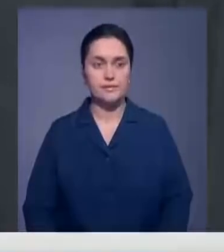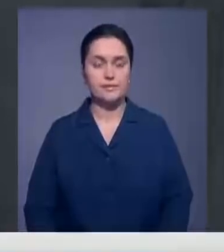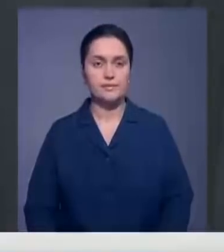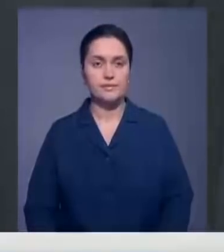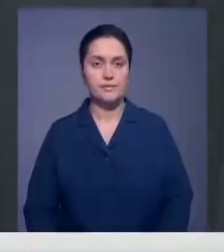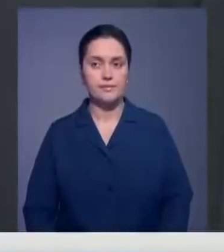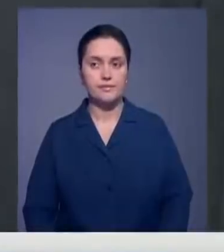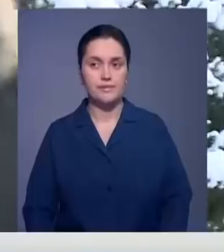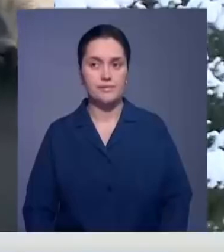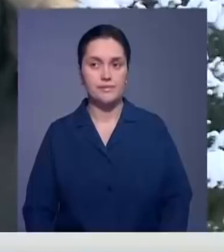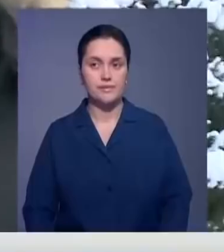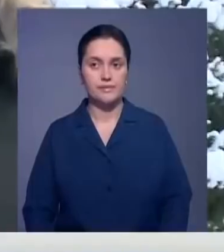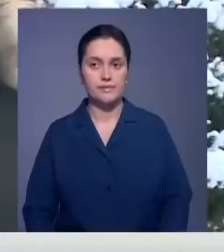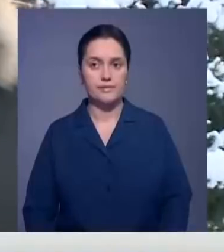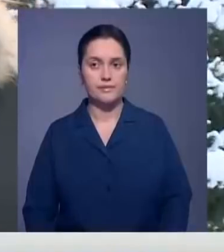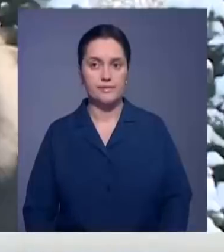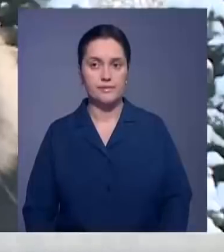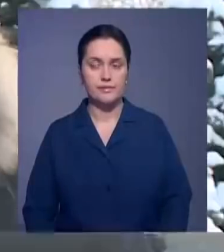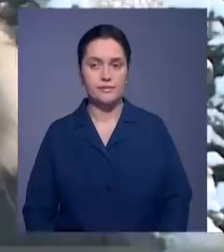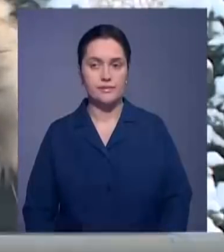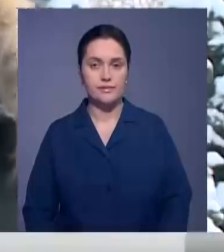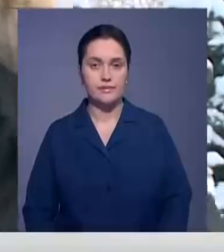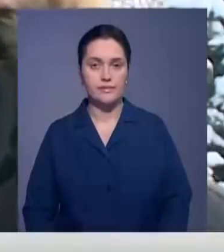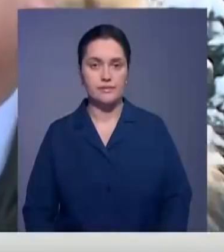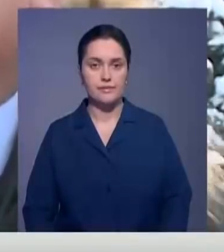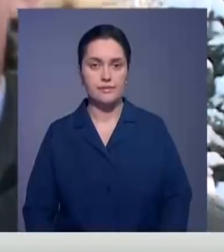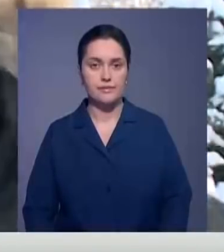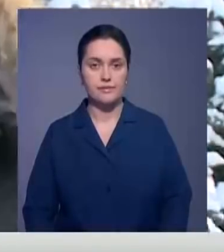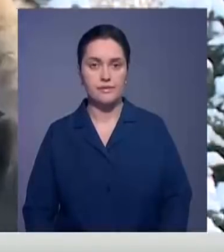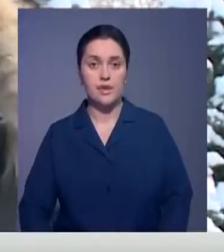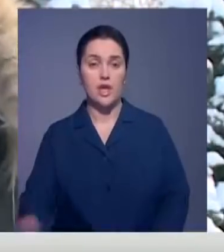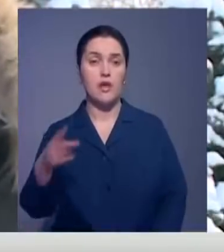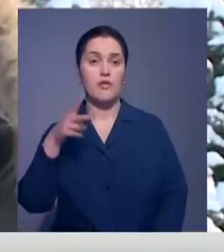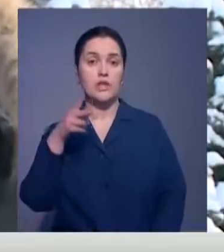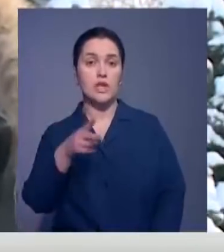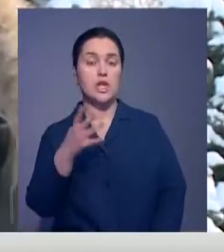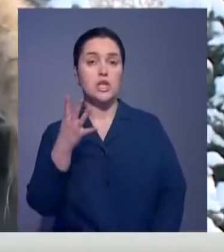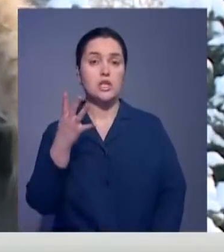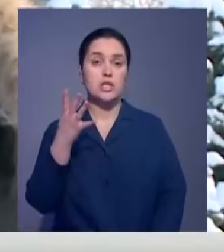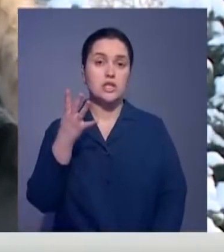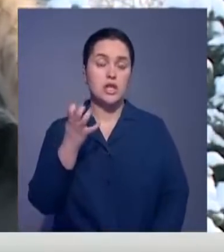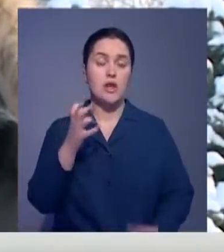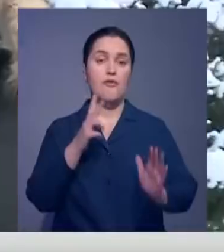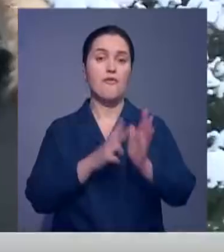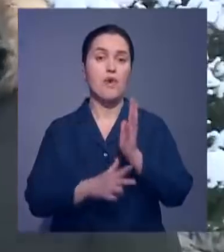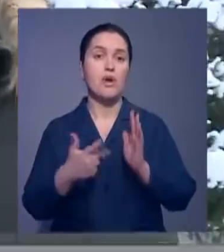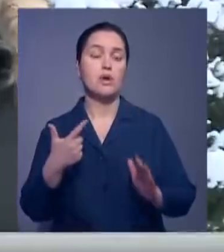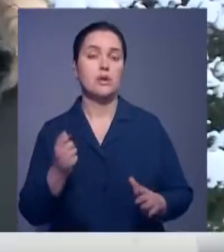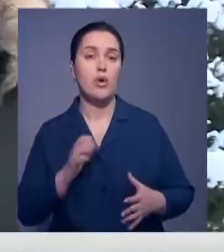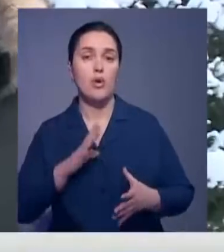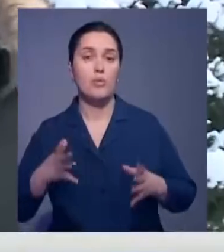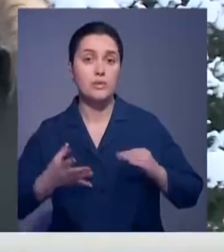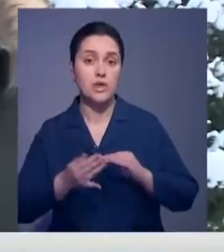Приняли каналы Балхарского района 2481 гектар. В